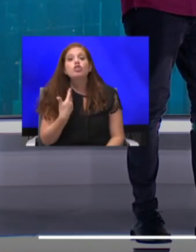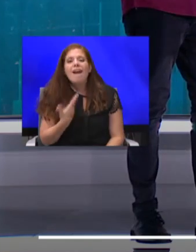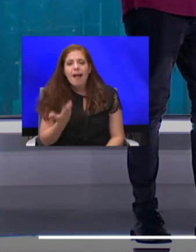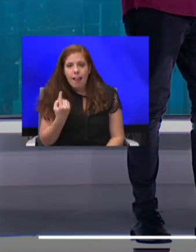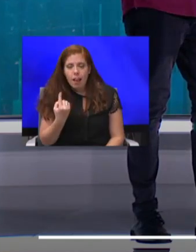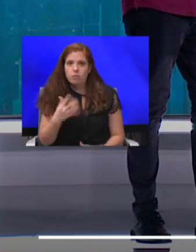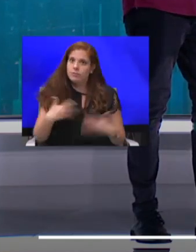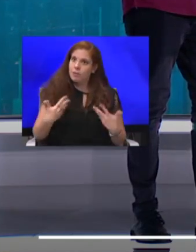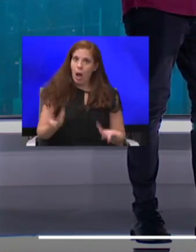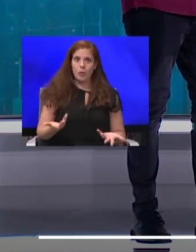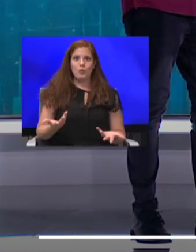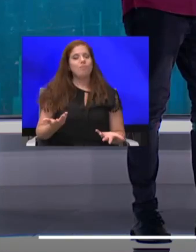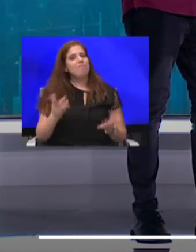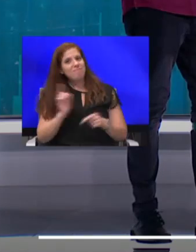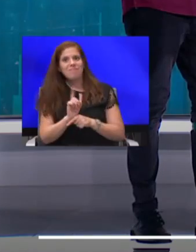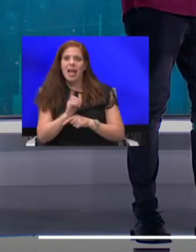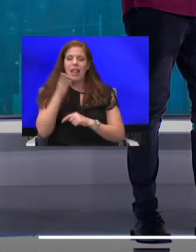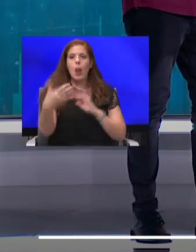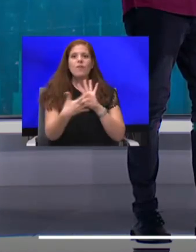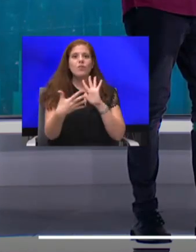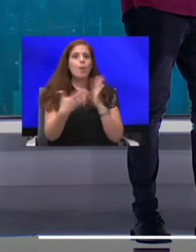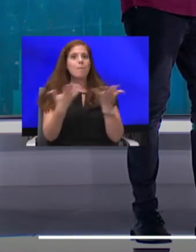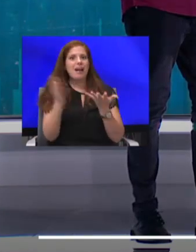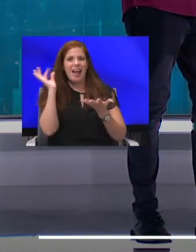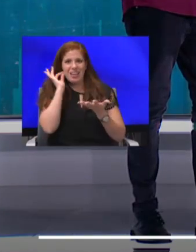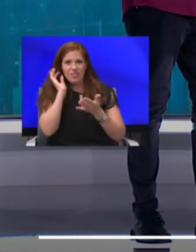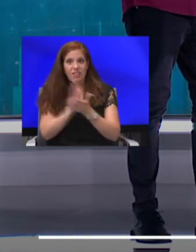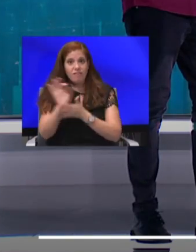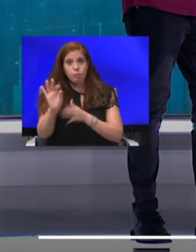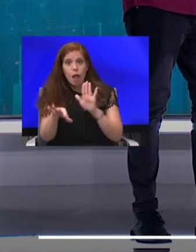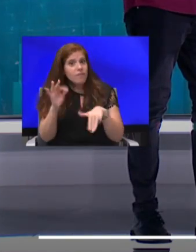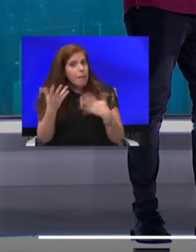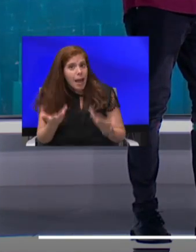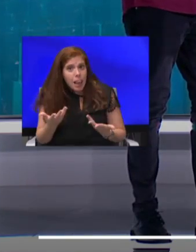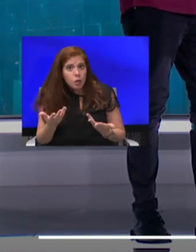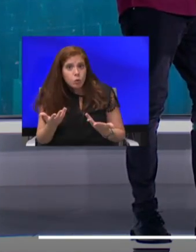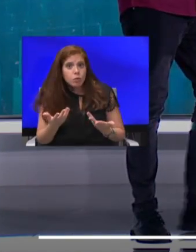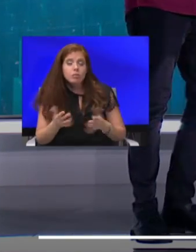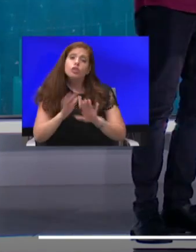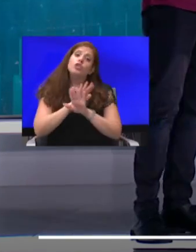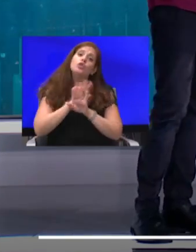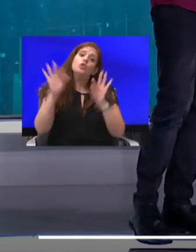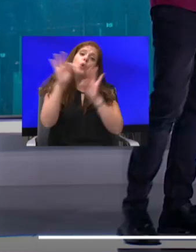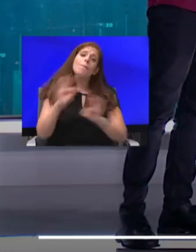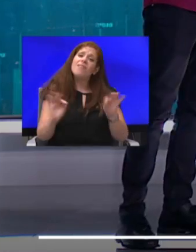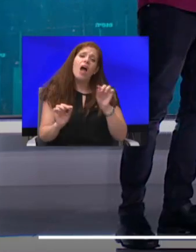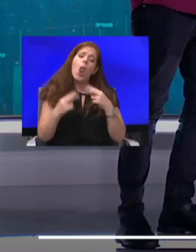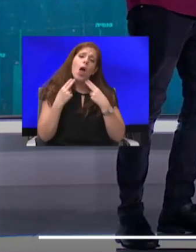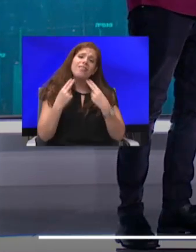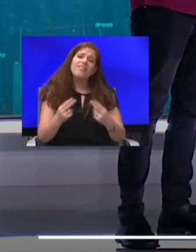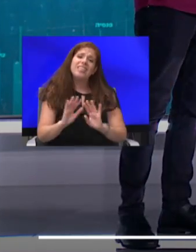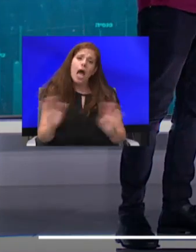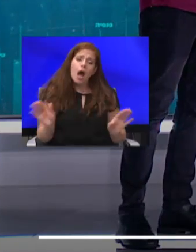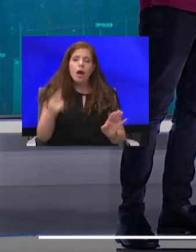הלכנו לבדוק מה קרה עם אותה גברת וחבריה, ומה גילינו? שייך? שום דבר לא נפטר. איך להיות? כנראה שהתקלה הייתה הרבה יותר